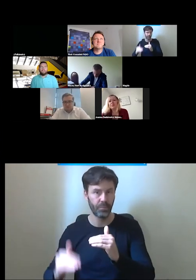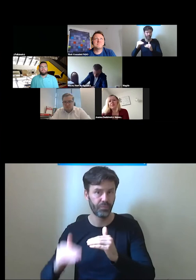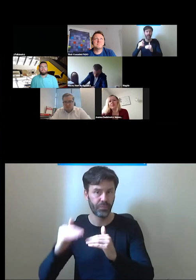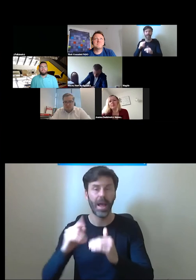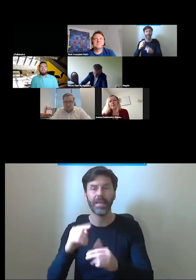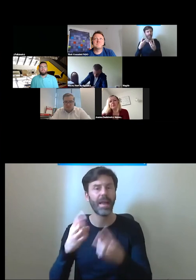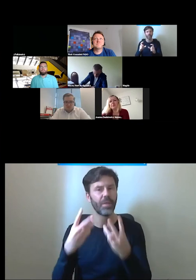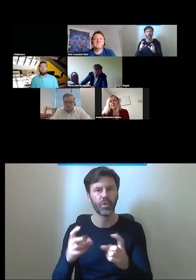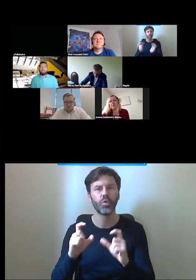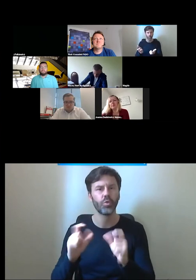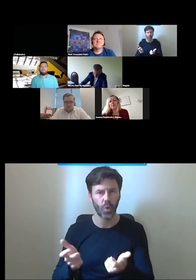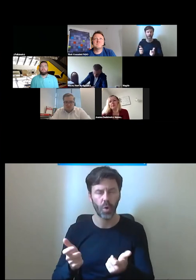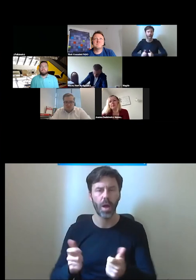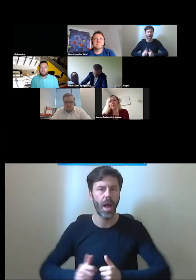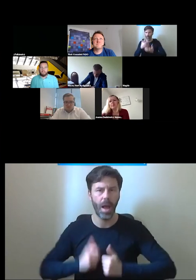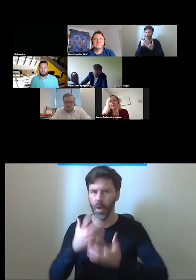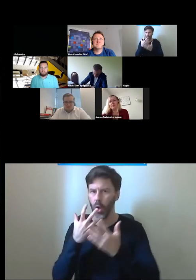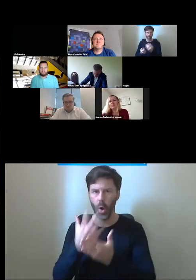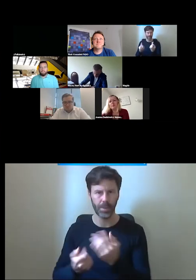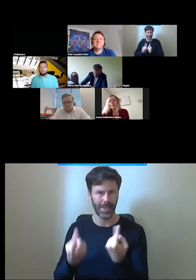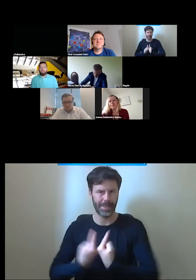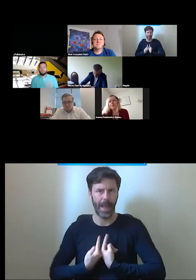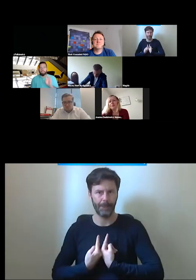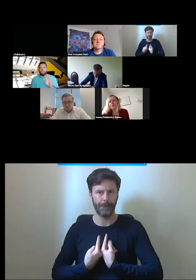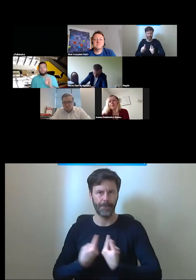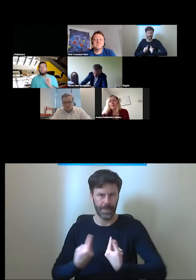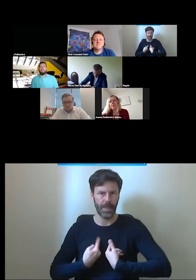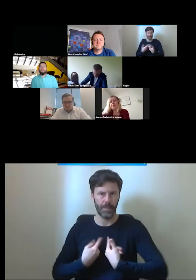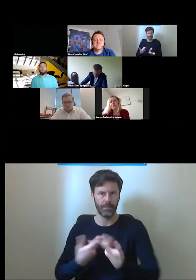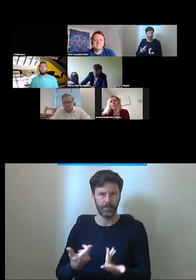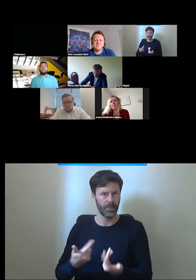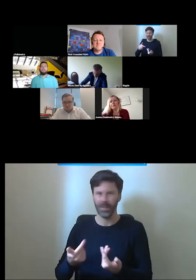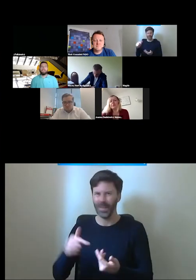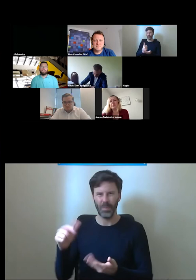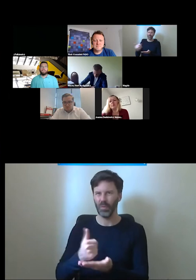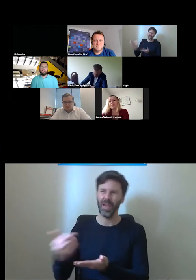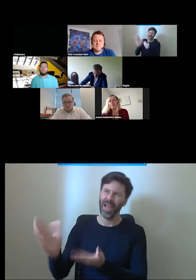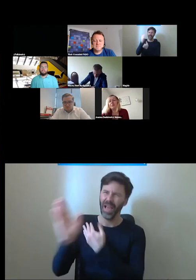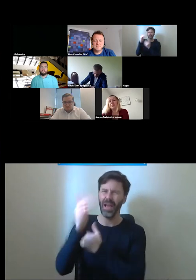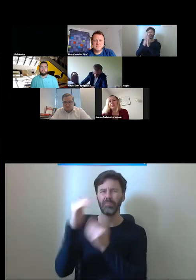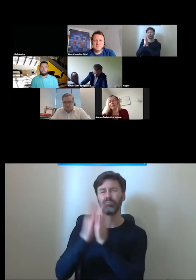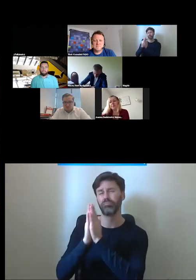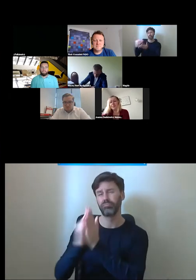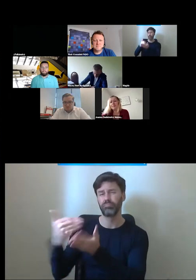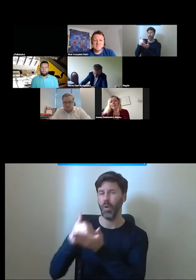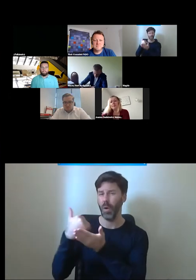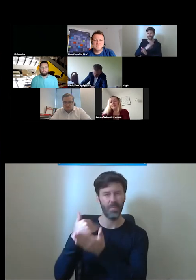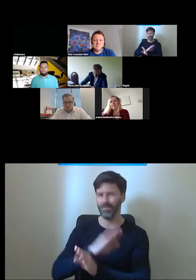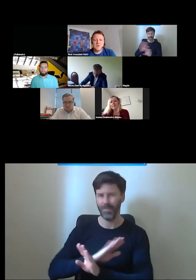aby z tego można było skorzystać samodzielnie i tutaj na to bym kładł największy największy nacisk